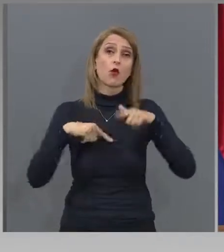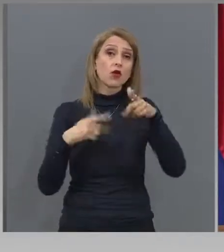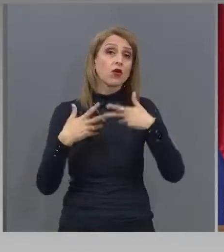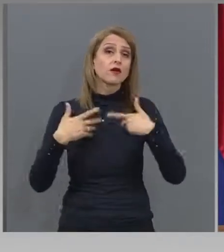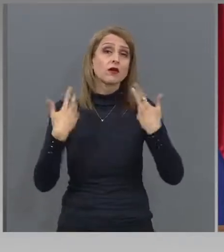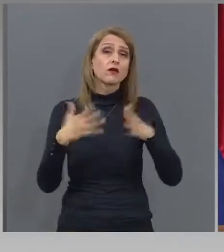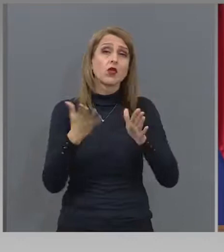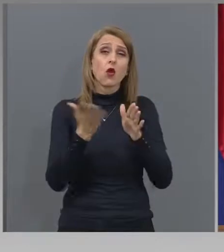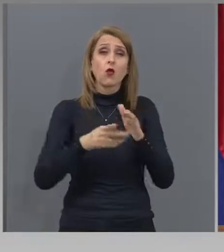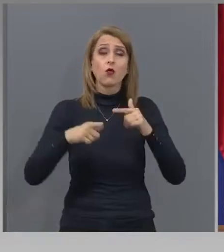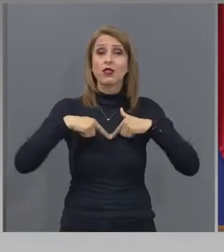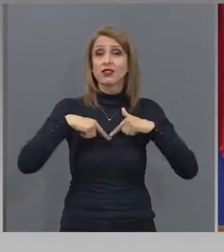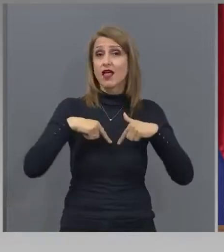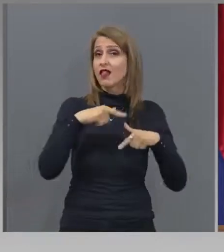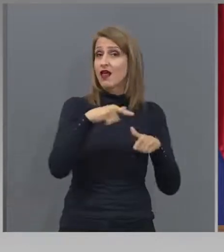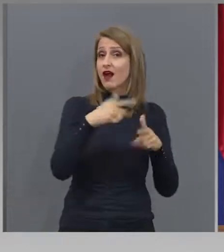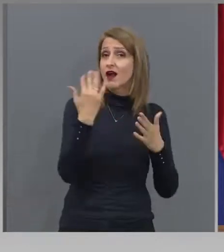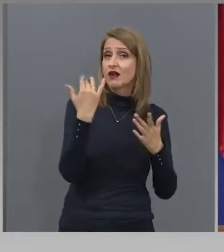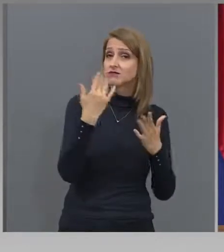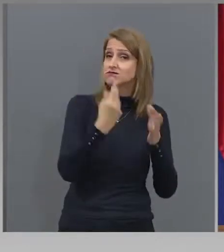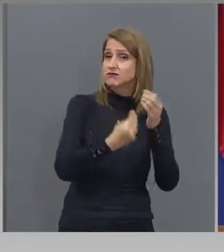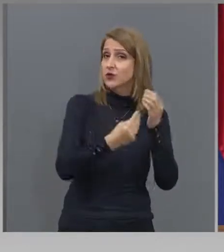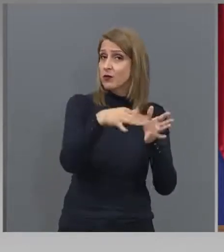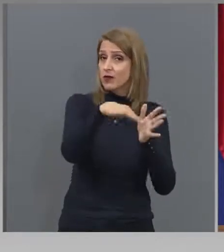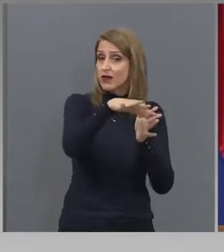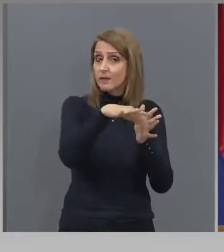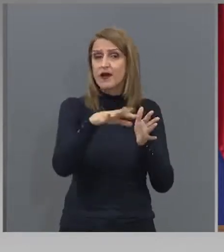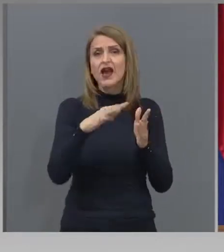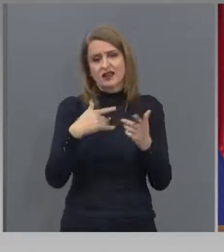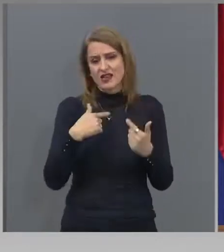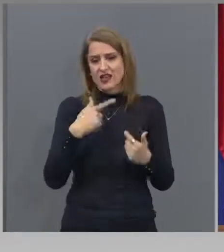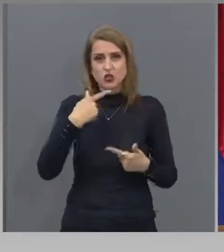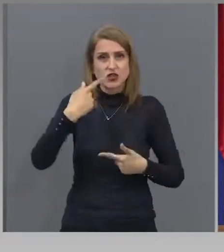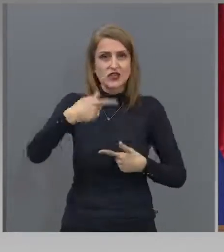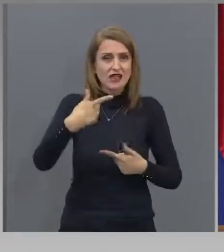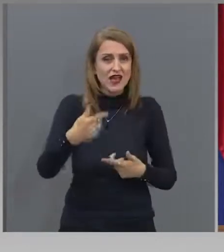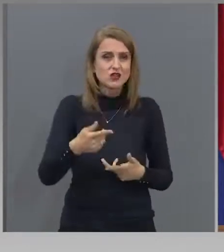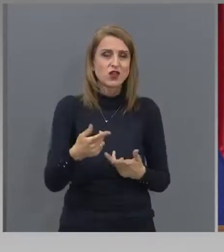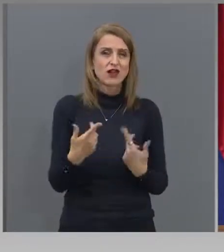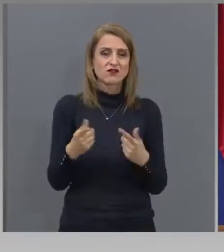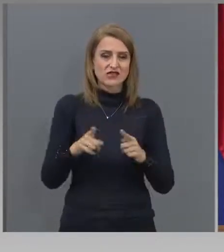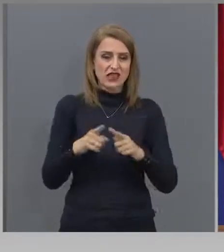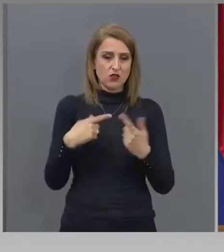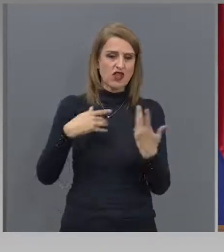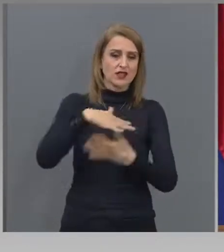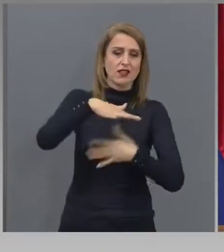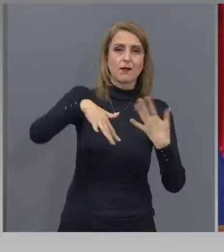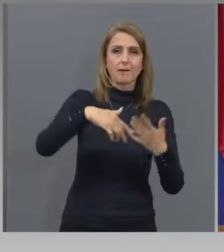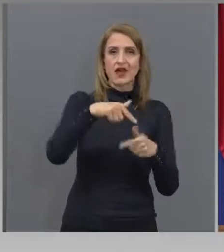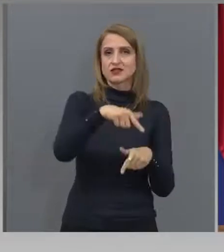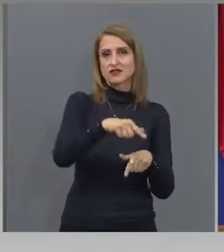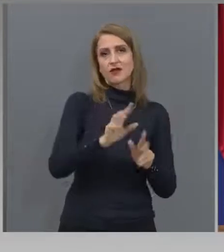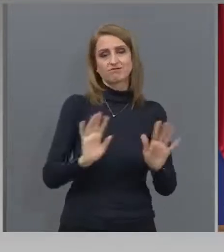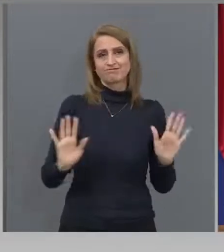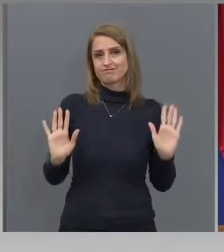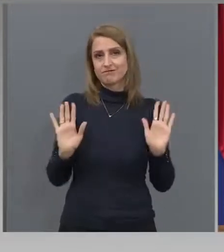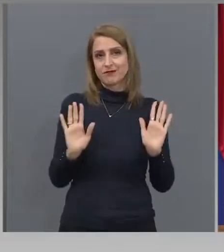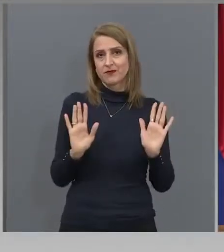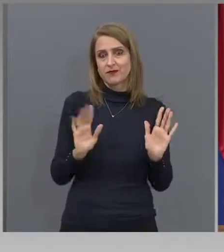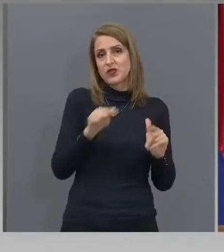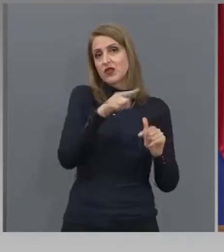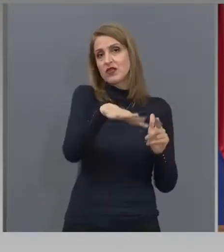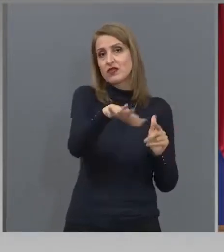Така че, дори да се изкажа по темата, означава да се намеса в друга власт, което не искам да направя.